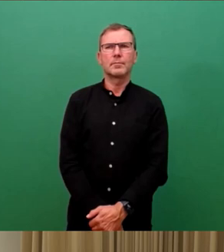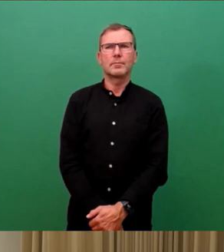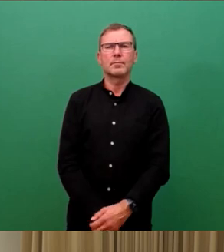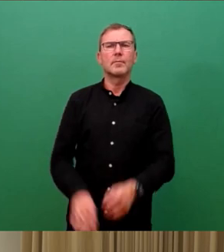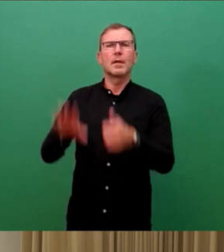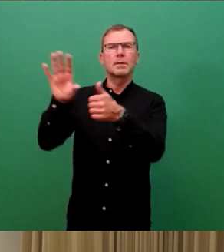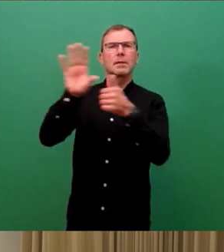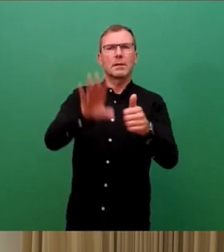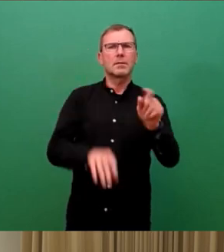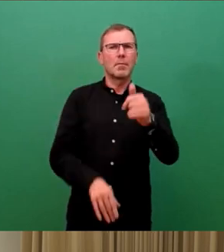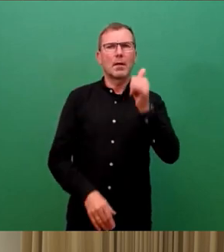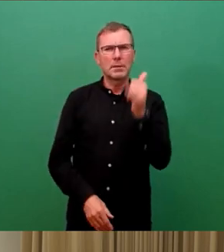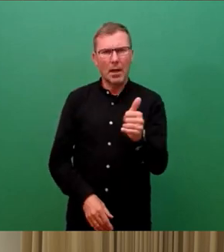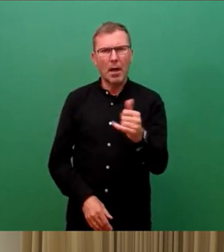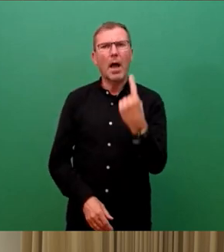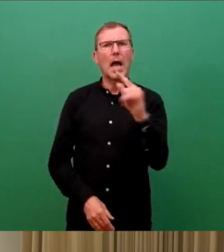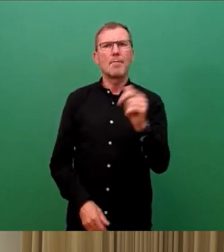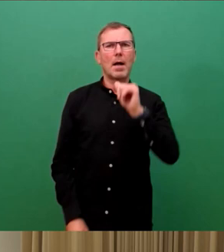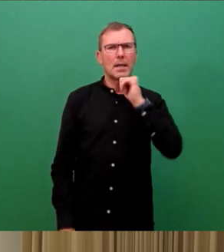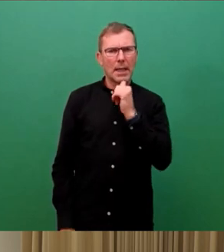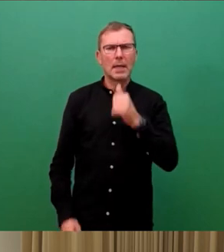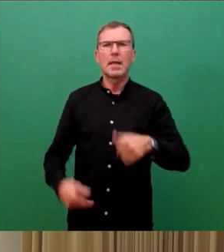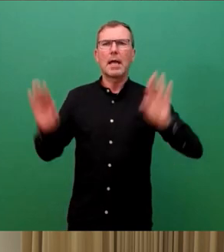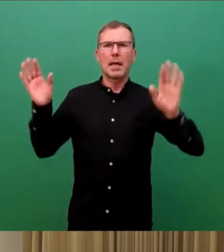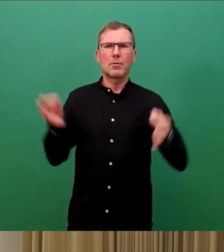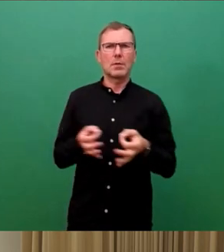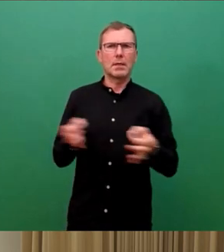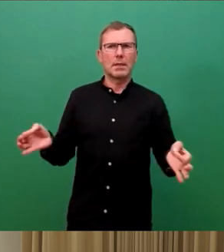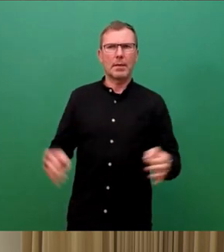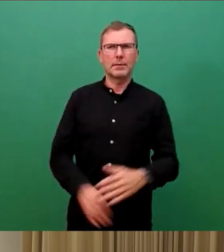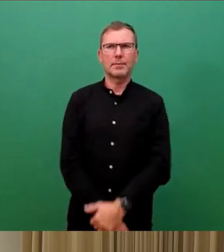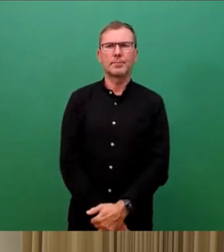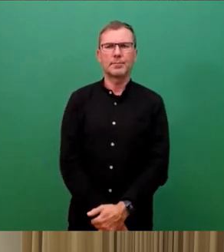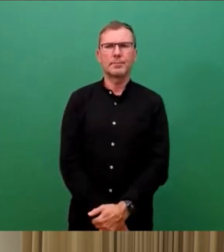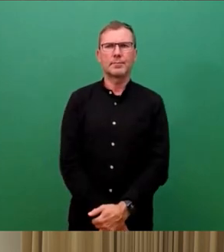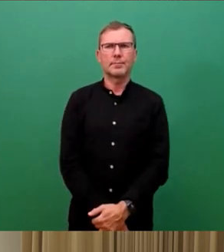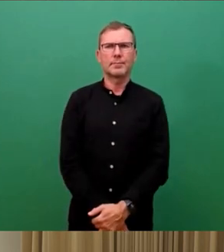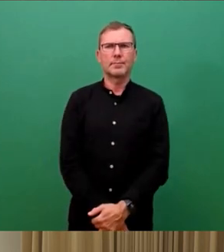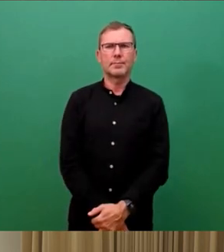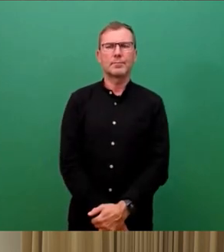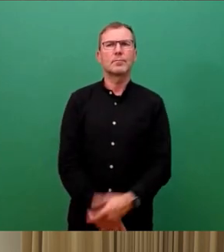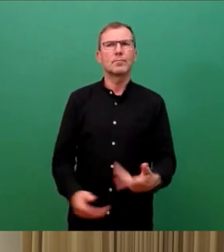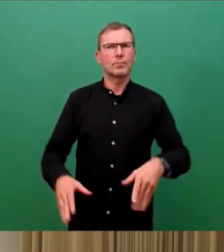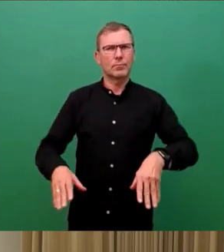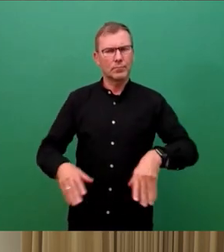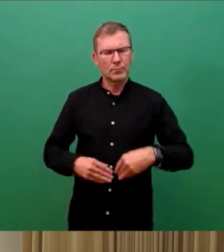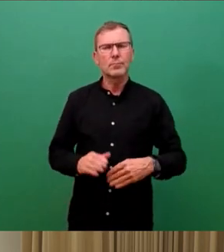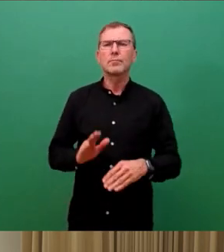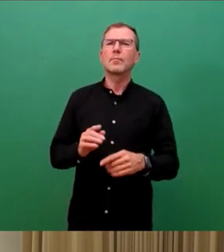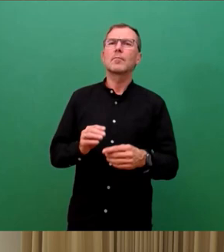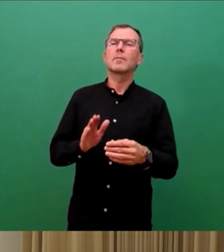66 ja, eine nein, keine Enthaltung, keine Enthaltung, ja. Damit so angenommen, wir kommen zur Abstimmung